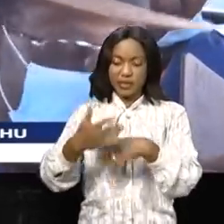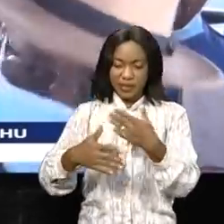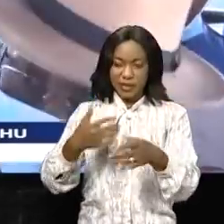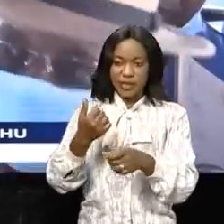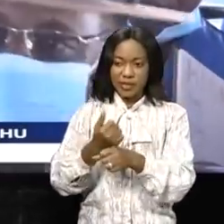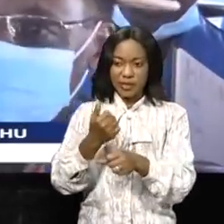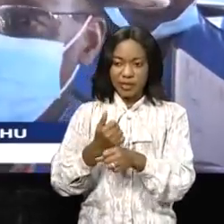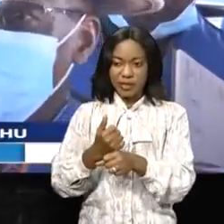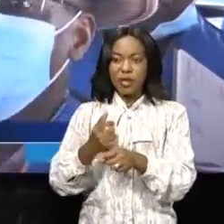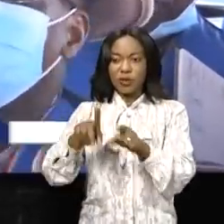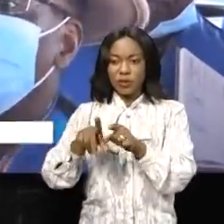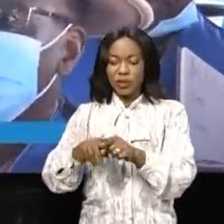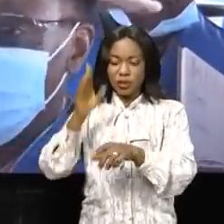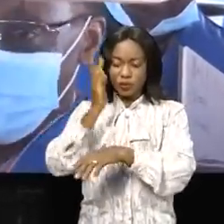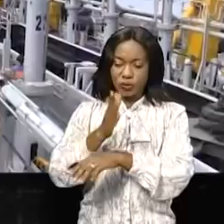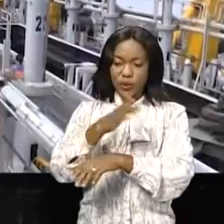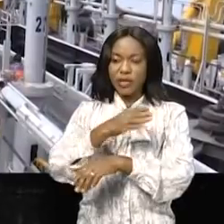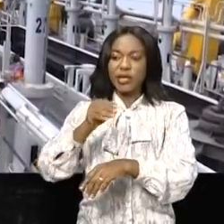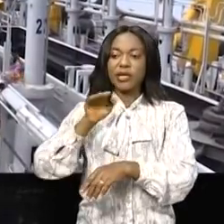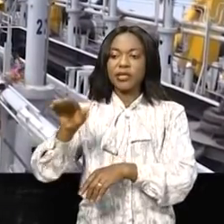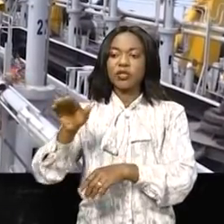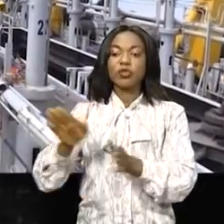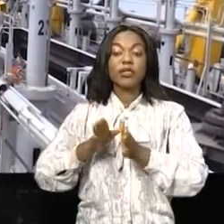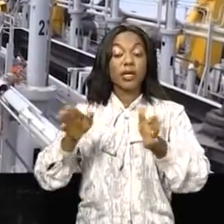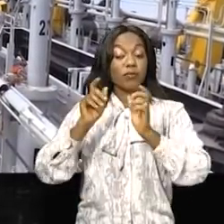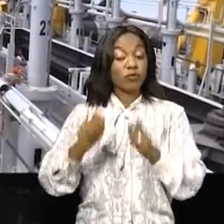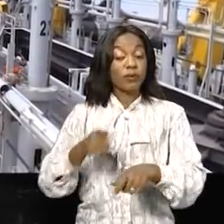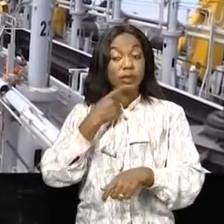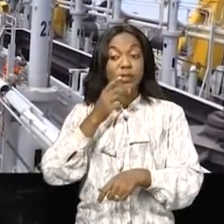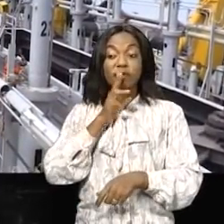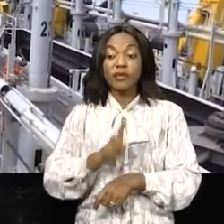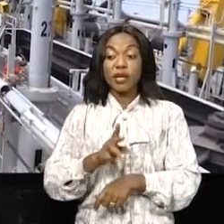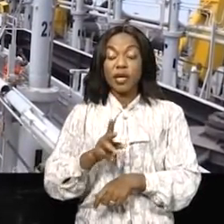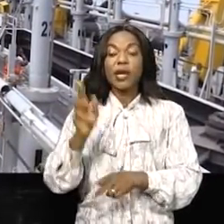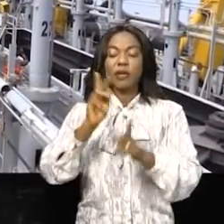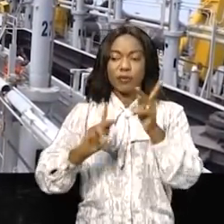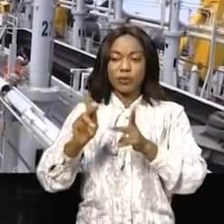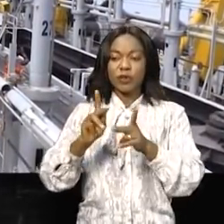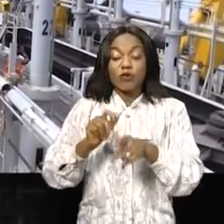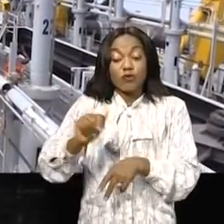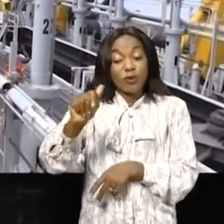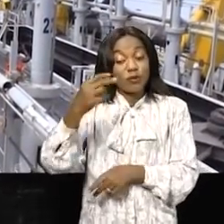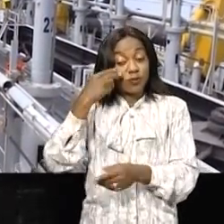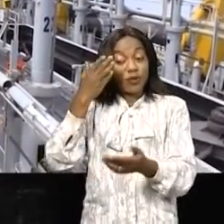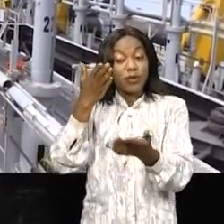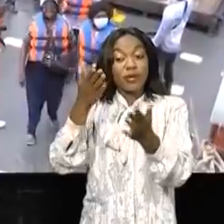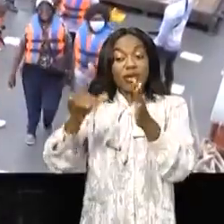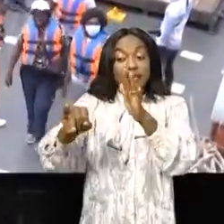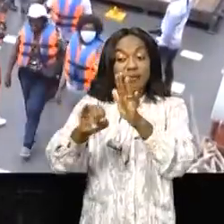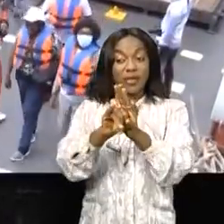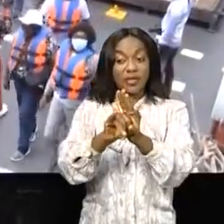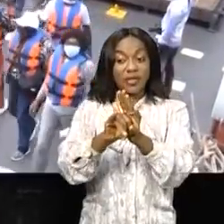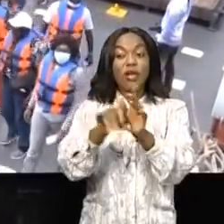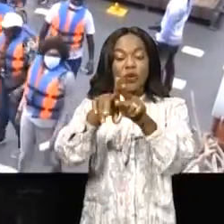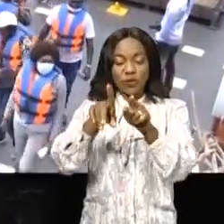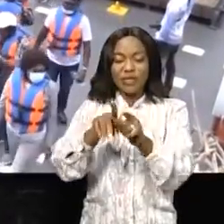ni la direction générale, a quelque chose à convaincre la population ? On va voir tout simplement les images que voilà là où le